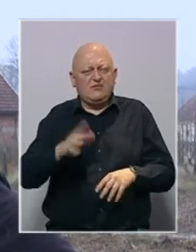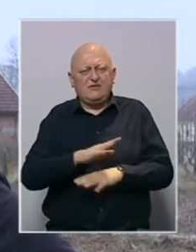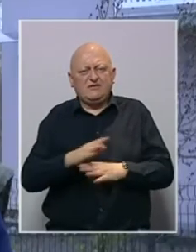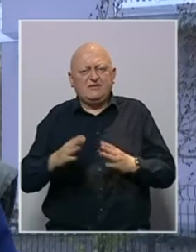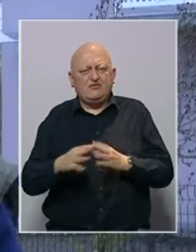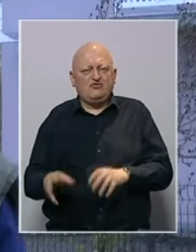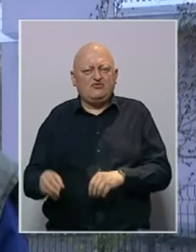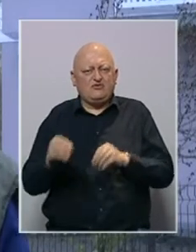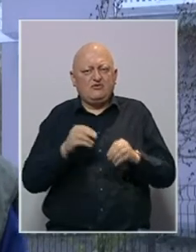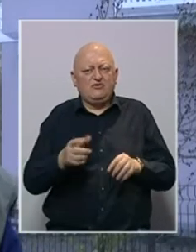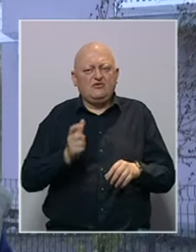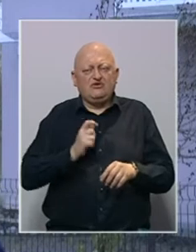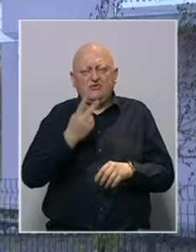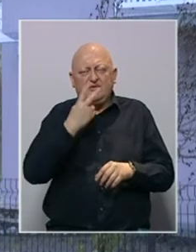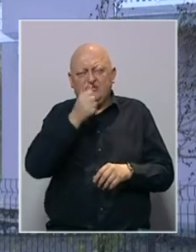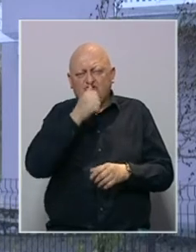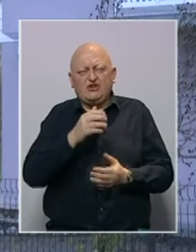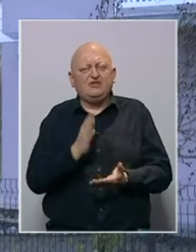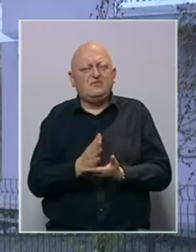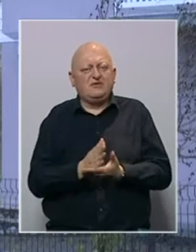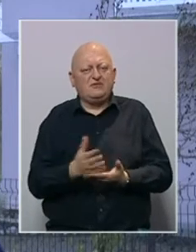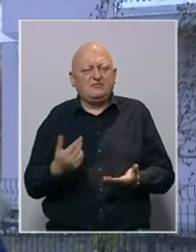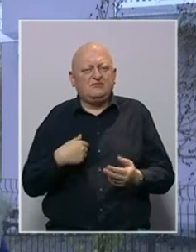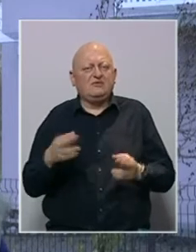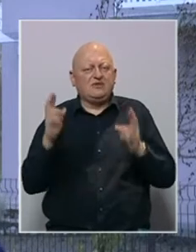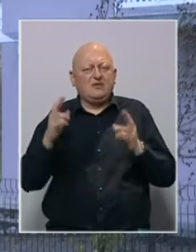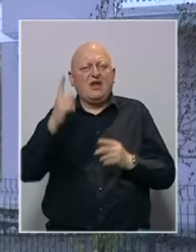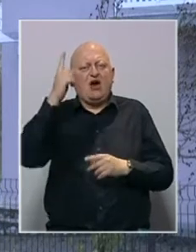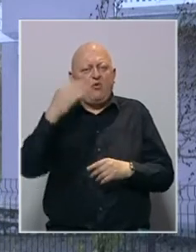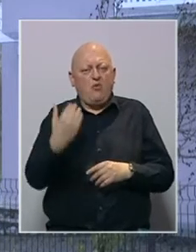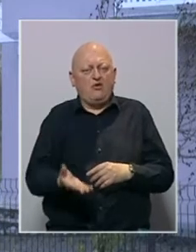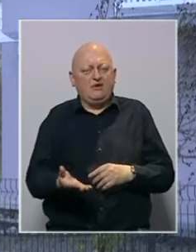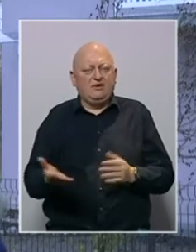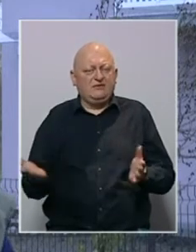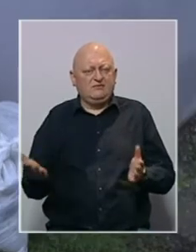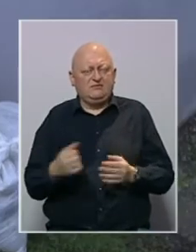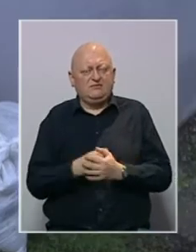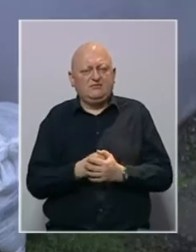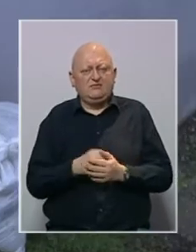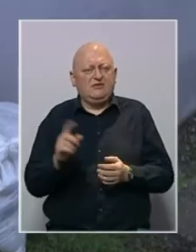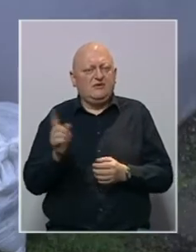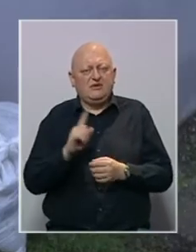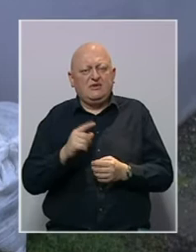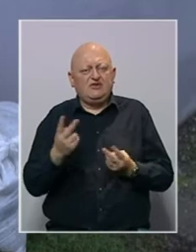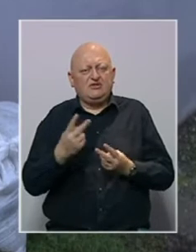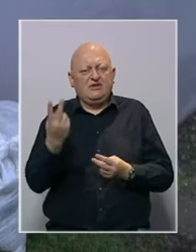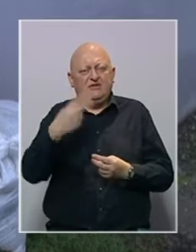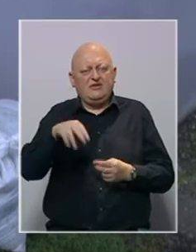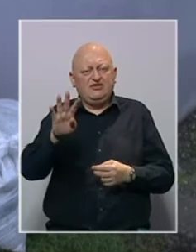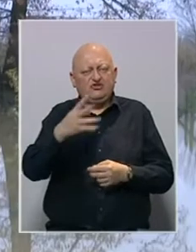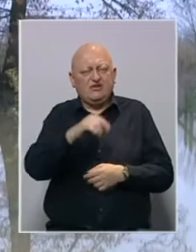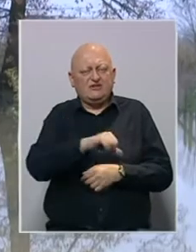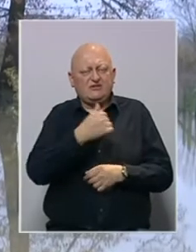iskuće iz nosa. Čekamo da vidimo šta će biti, nadamo se ako Bog da neće biti kod 2014.